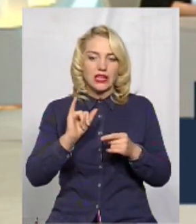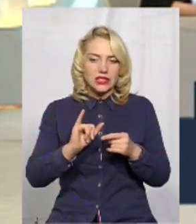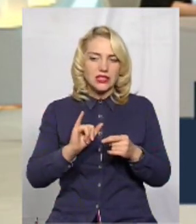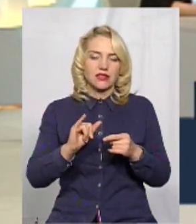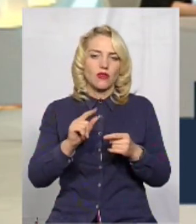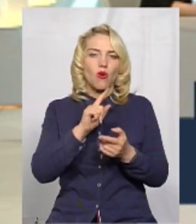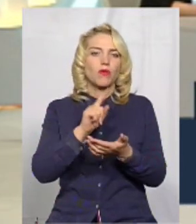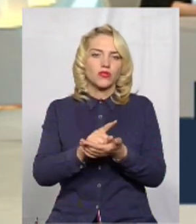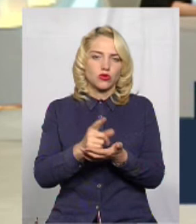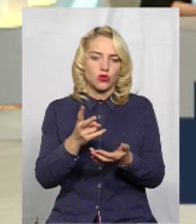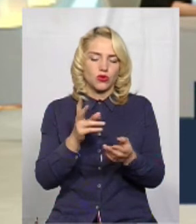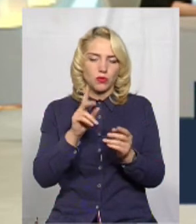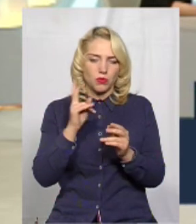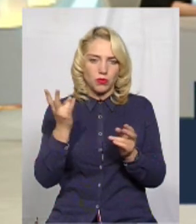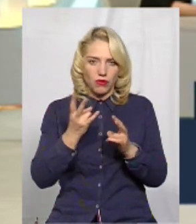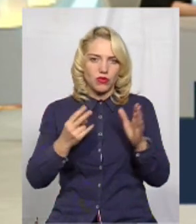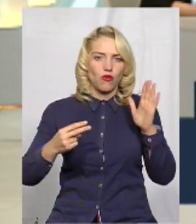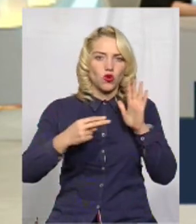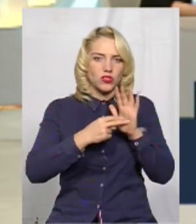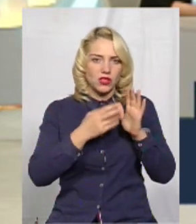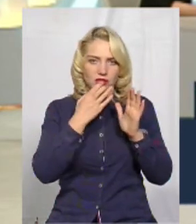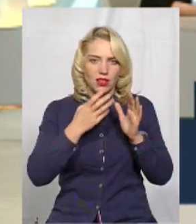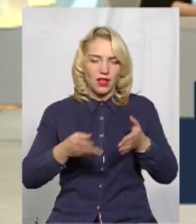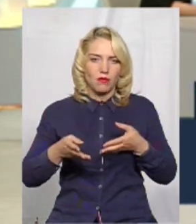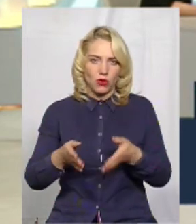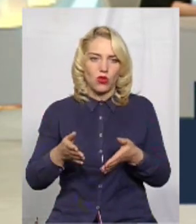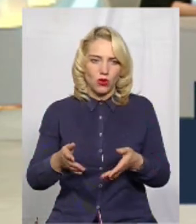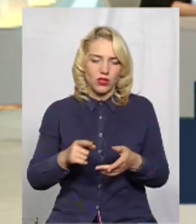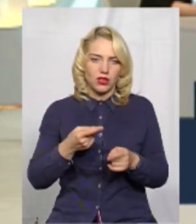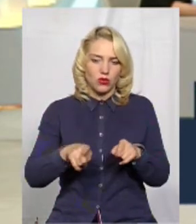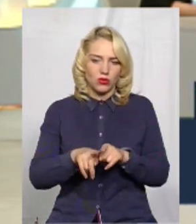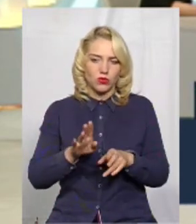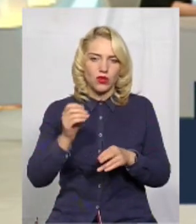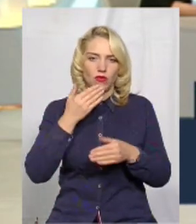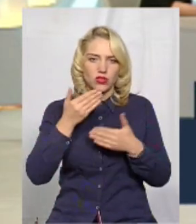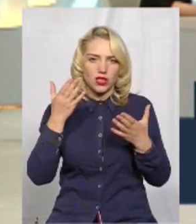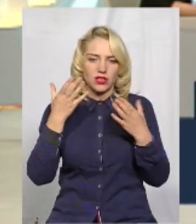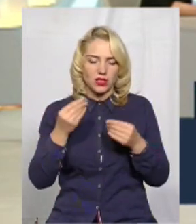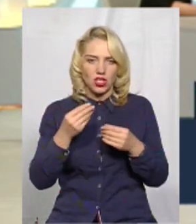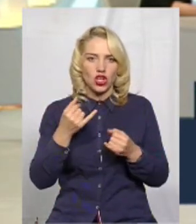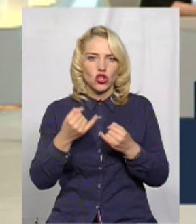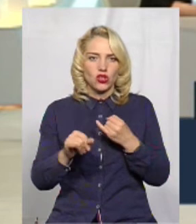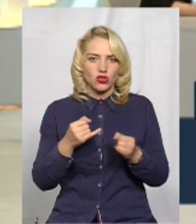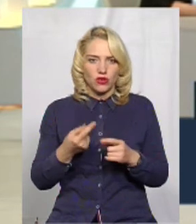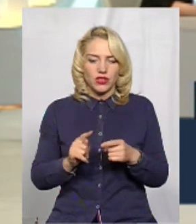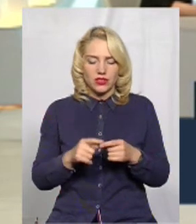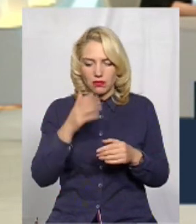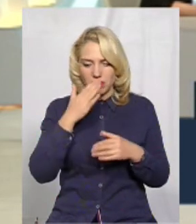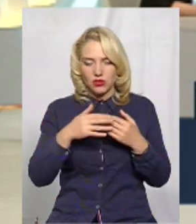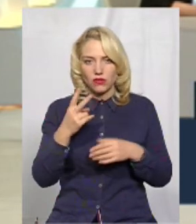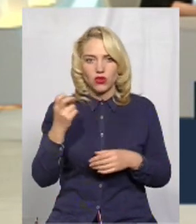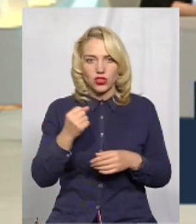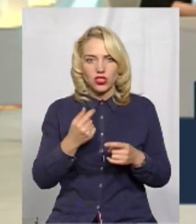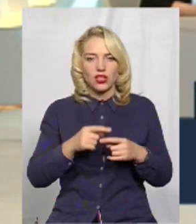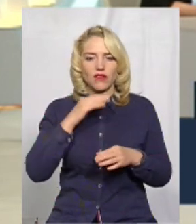оселі. Так от вона такою має бути в останні дні жовтня. От цих близько двох тижнів вистачить, аби